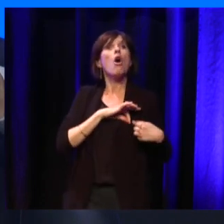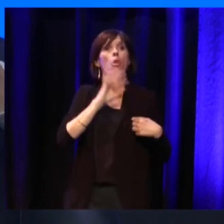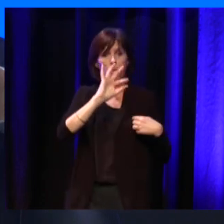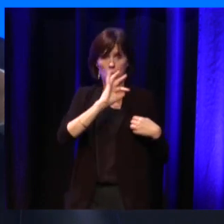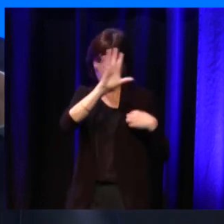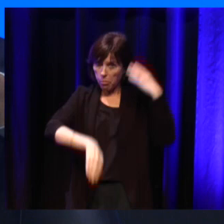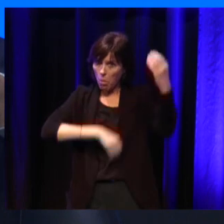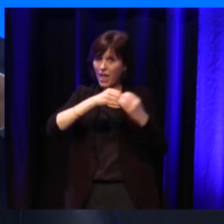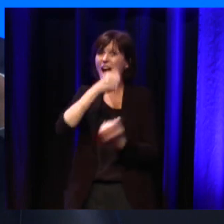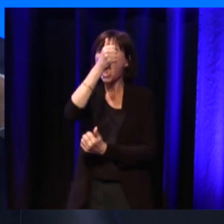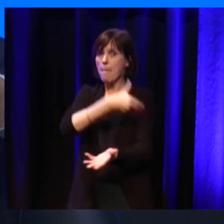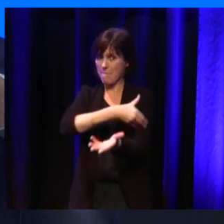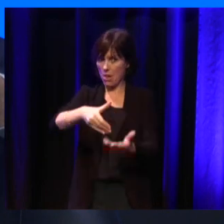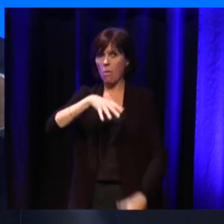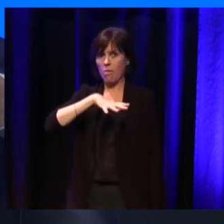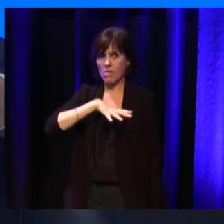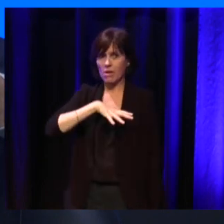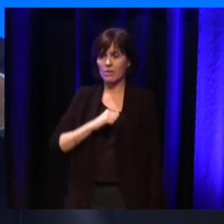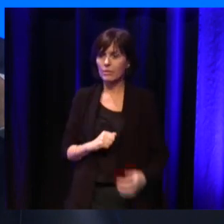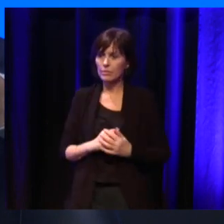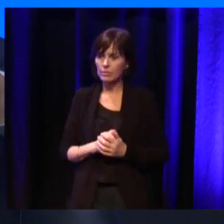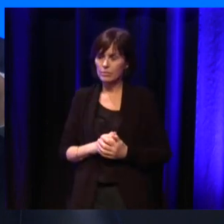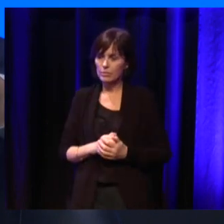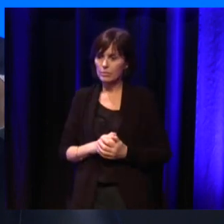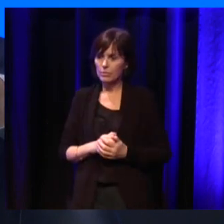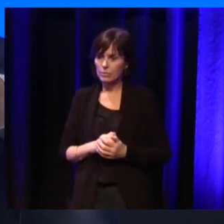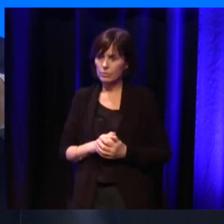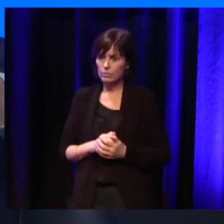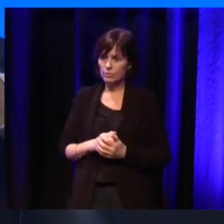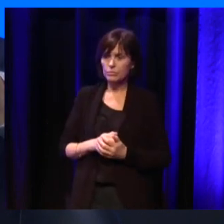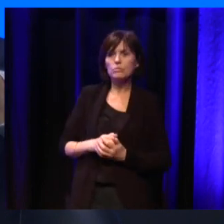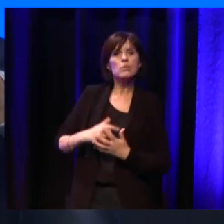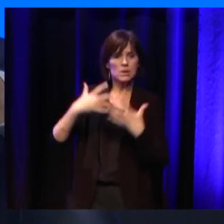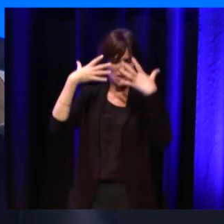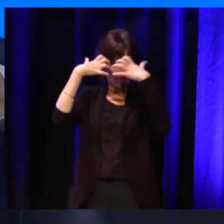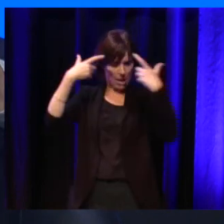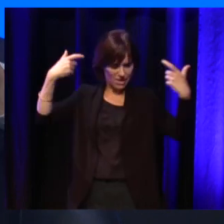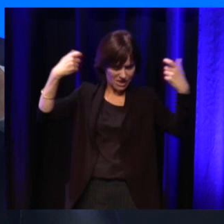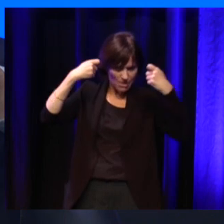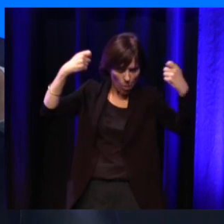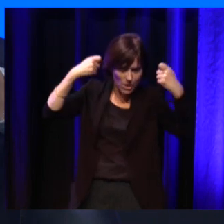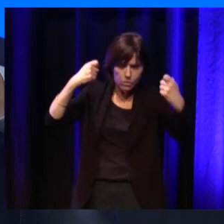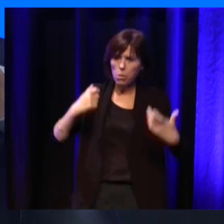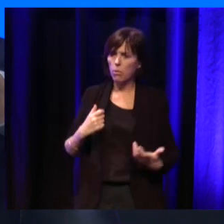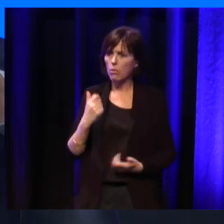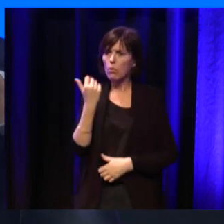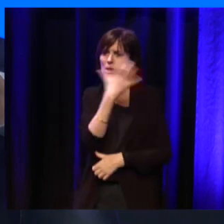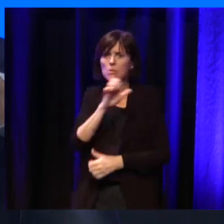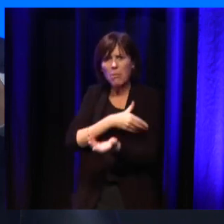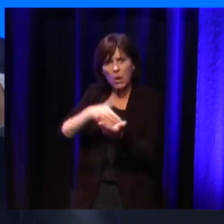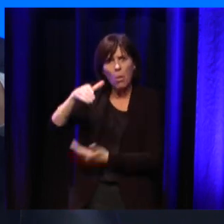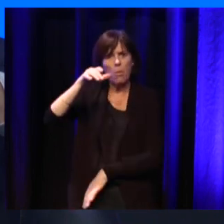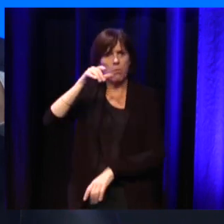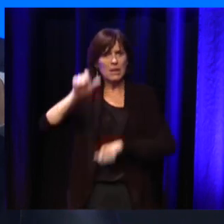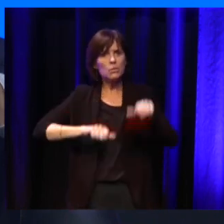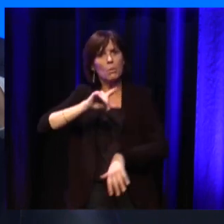Il y a 150 000 personnes qui sont... qui bénéficient de la stimulation cérébrale profonde. Il n'y pas que des médicaments, en